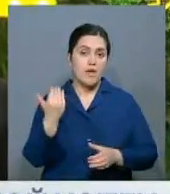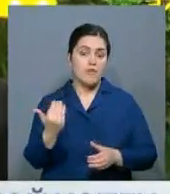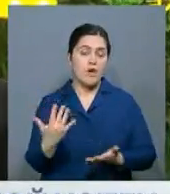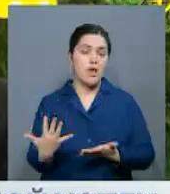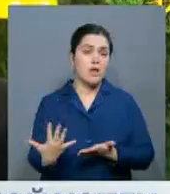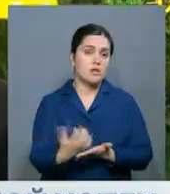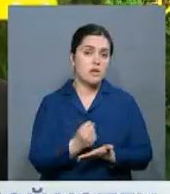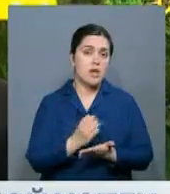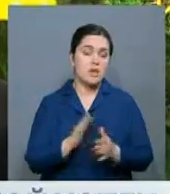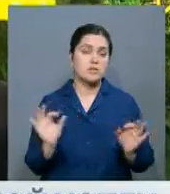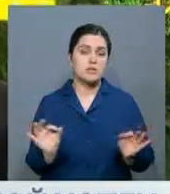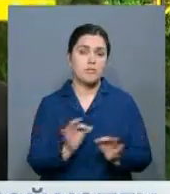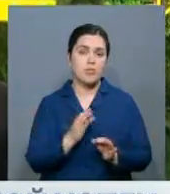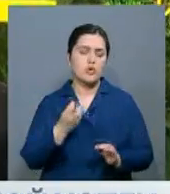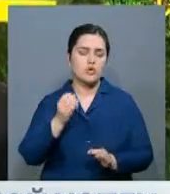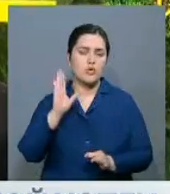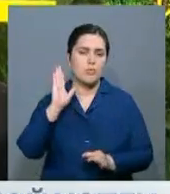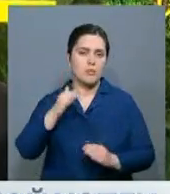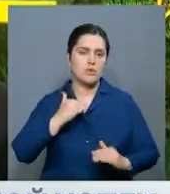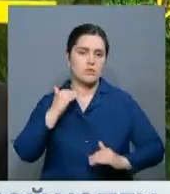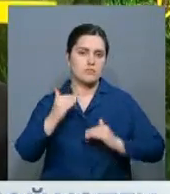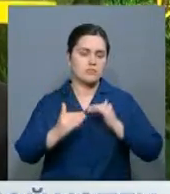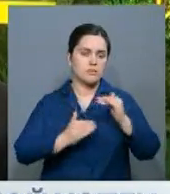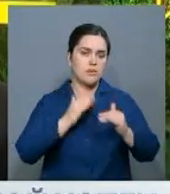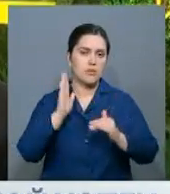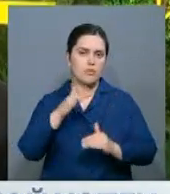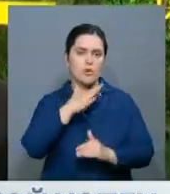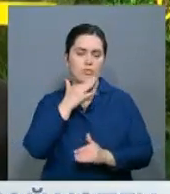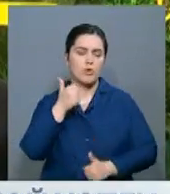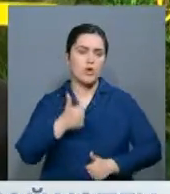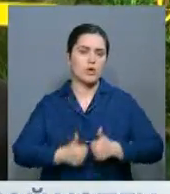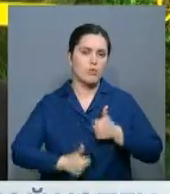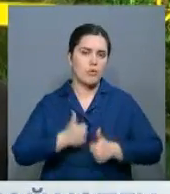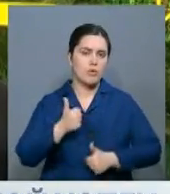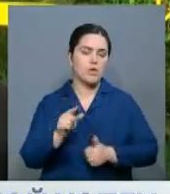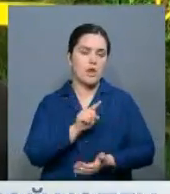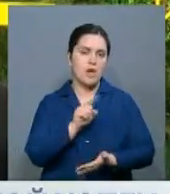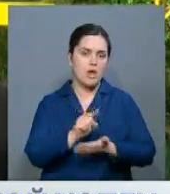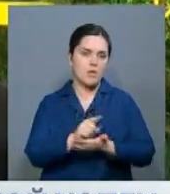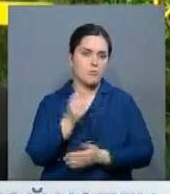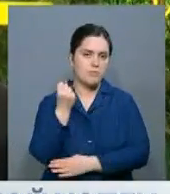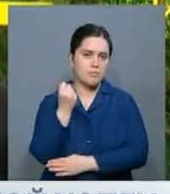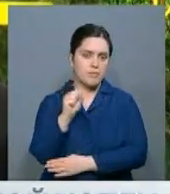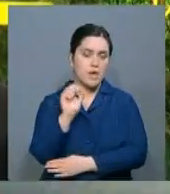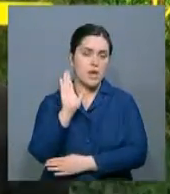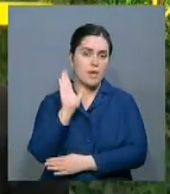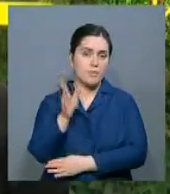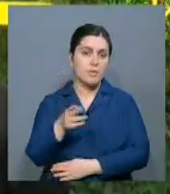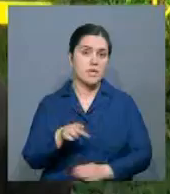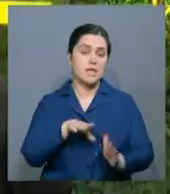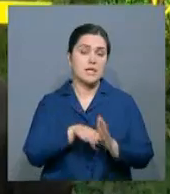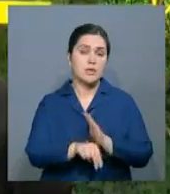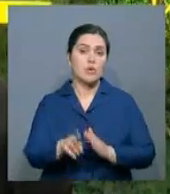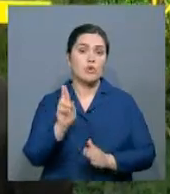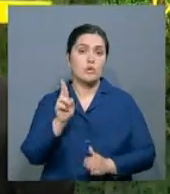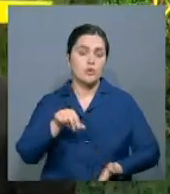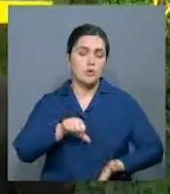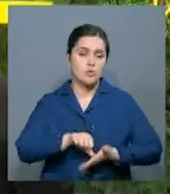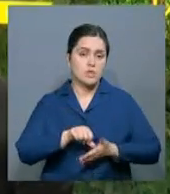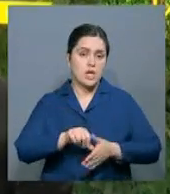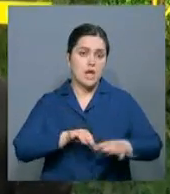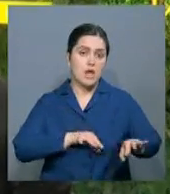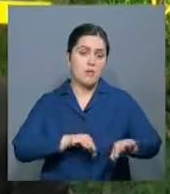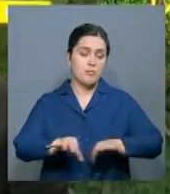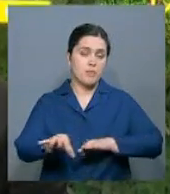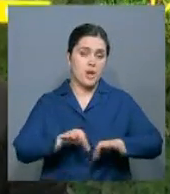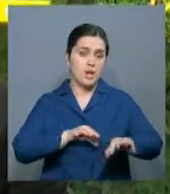достижения в сфере музыки еще впереди. У него будет еще много конкурсов, в которых он обязательно победит. Считаю, что все, кто участвовал в проекте